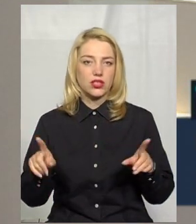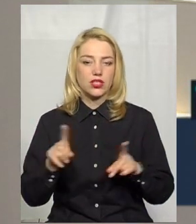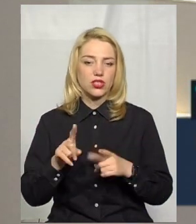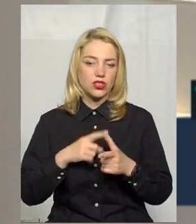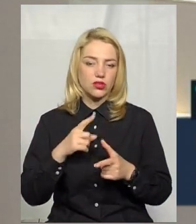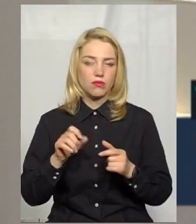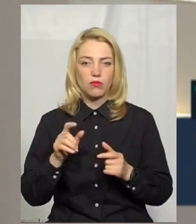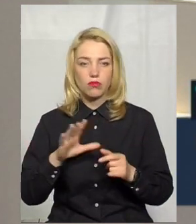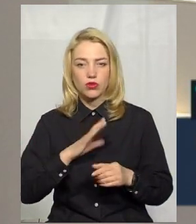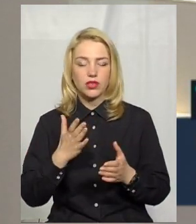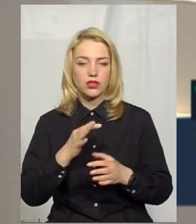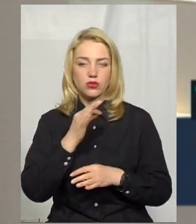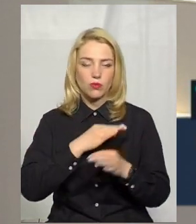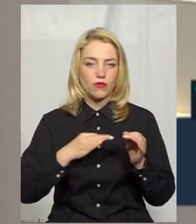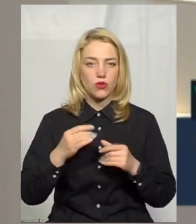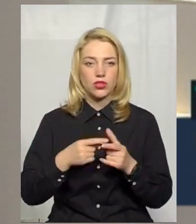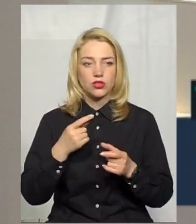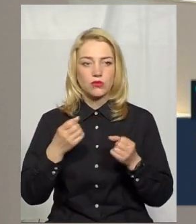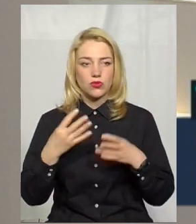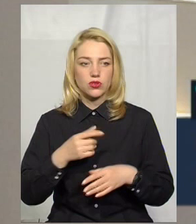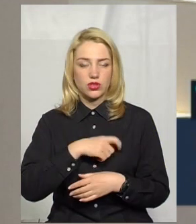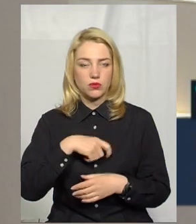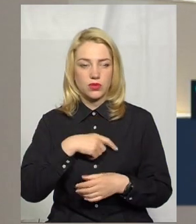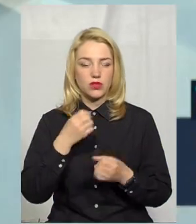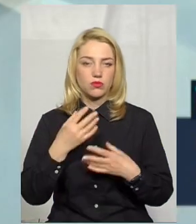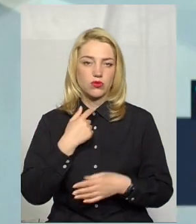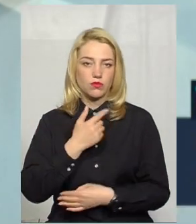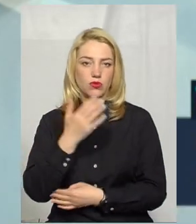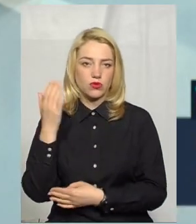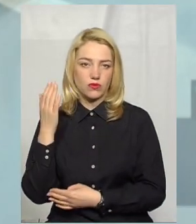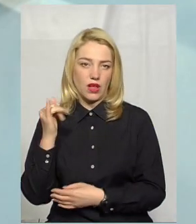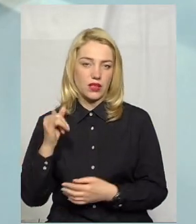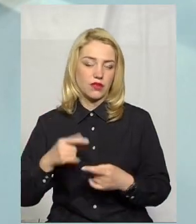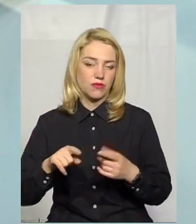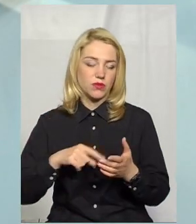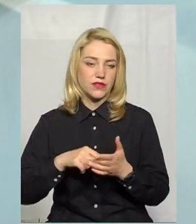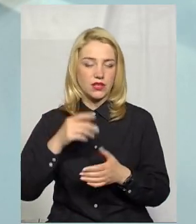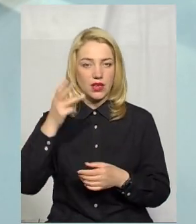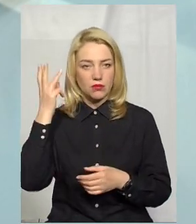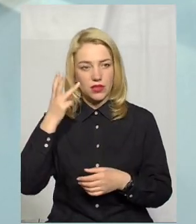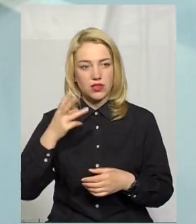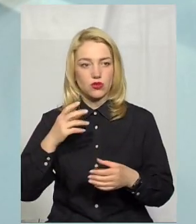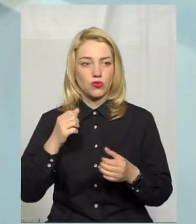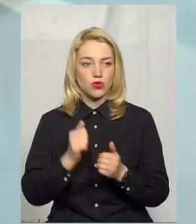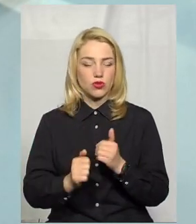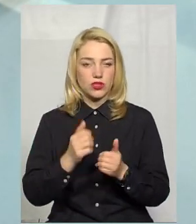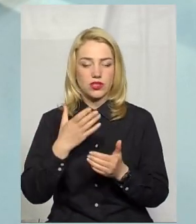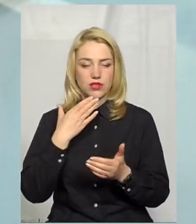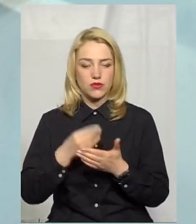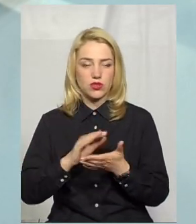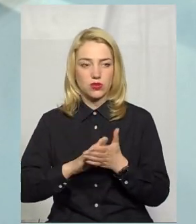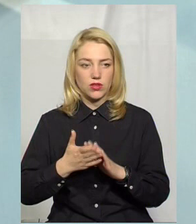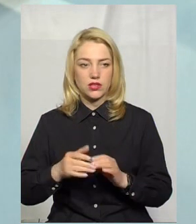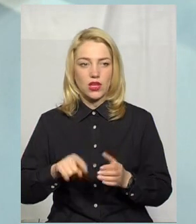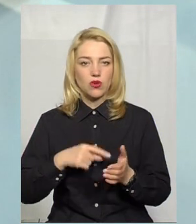обговорення, чи просто депутати взяли і проголосували. Ми вибрали у місті Хмельницькому, в кожному місті була своя ситуація. У місті